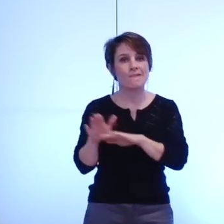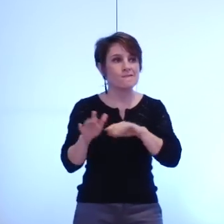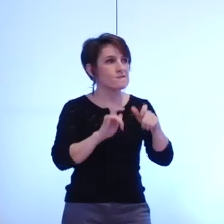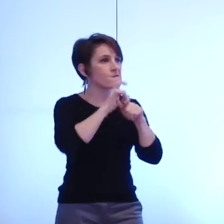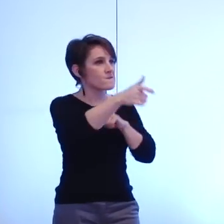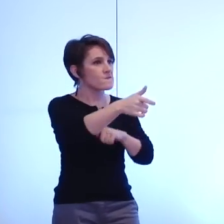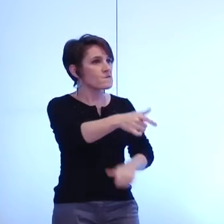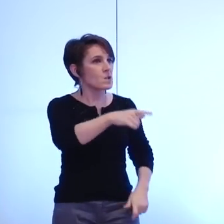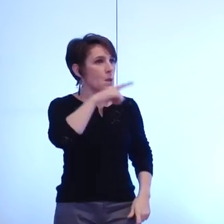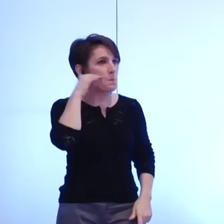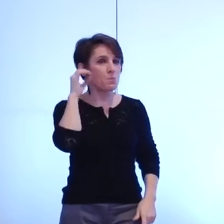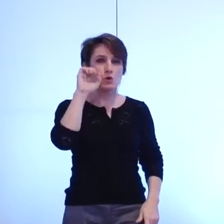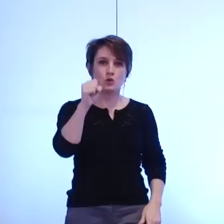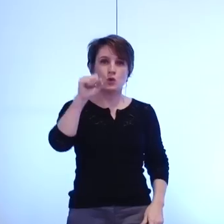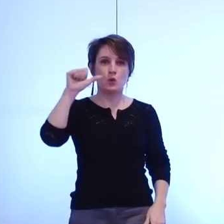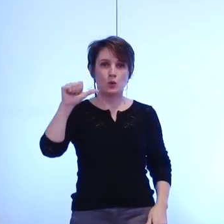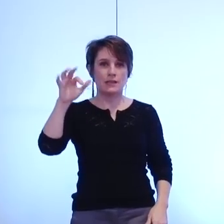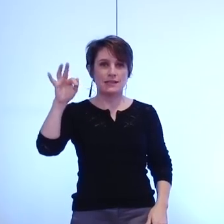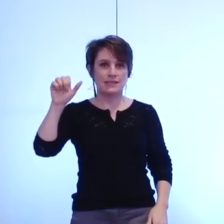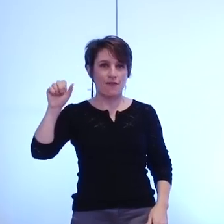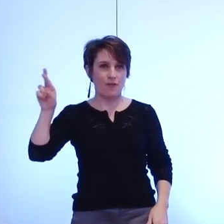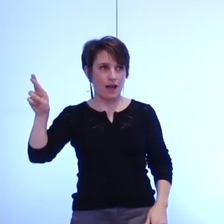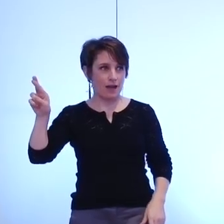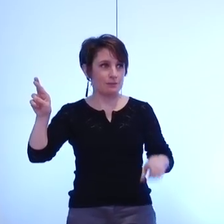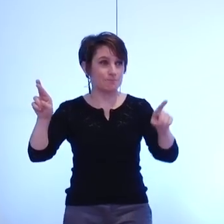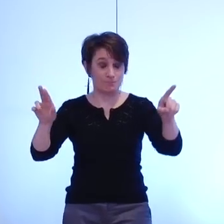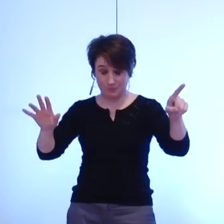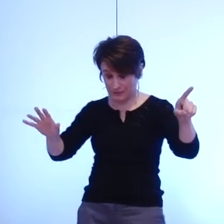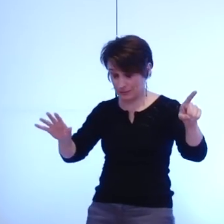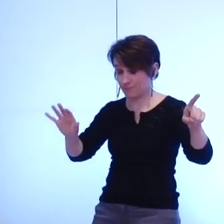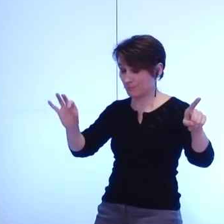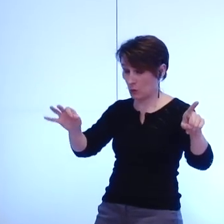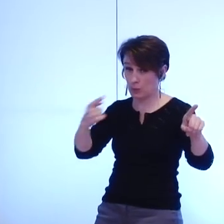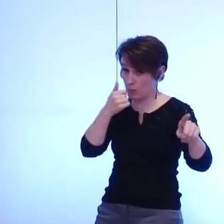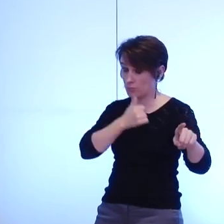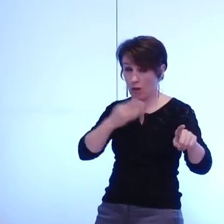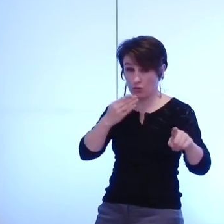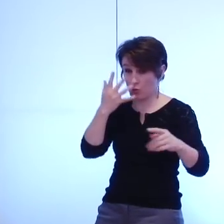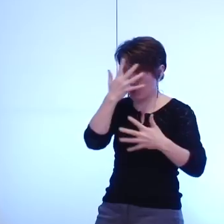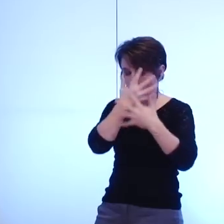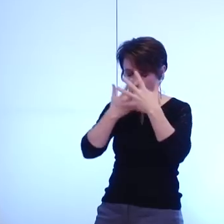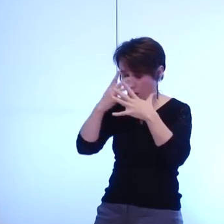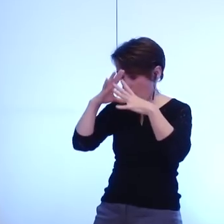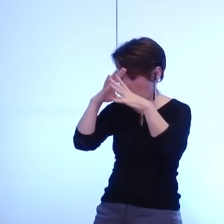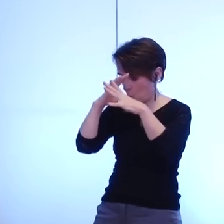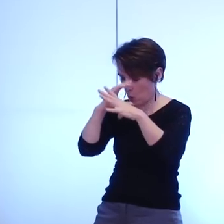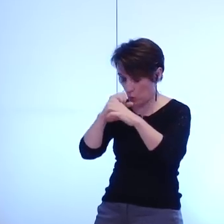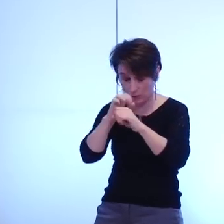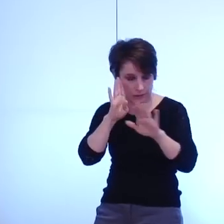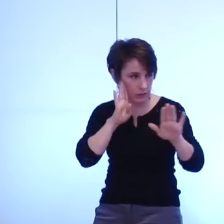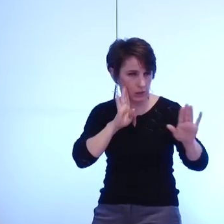bien oui non mais il faut que je reprenne un peu mes esprits si vous permettez monsieur le maire mes chers collègues